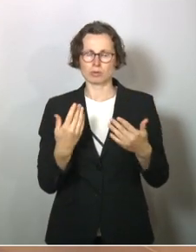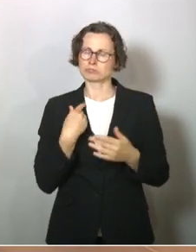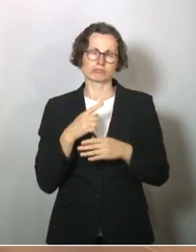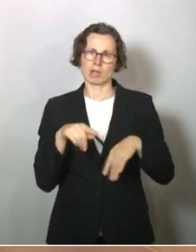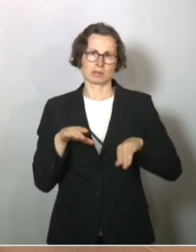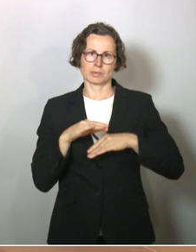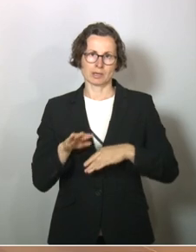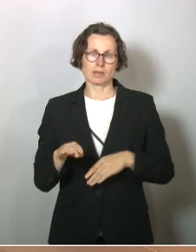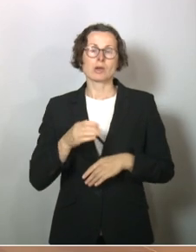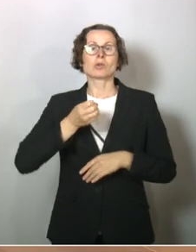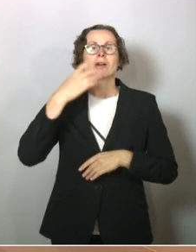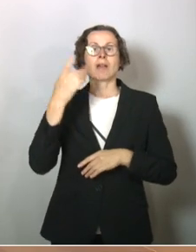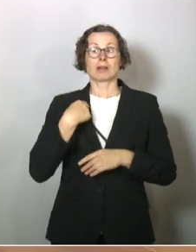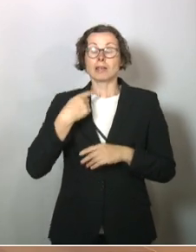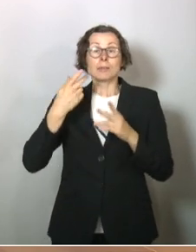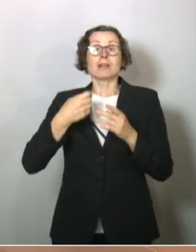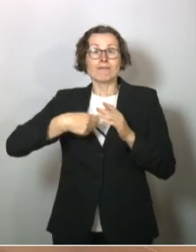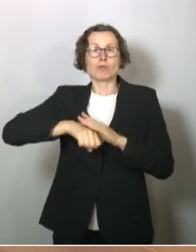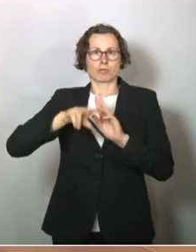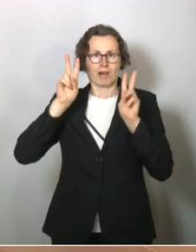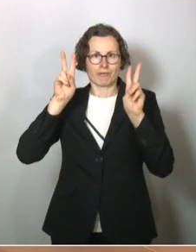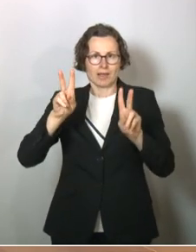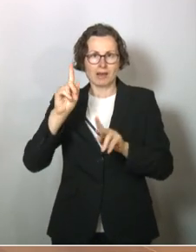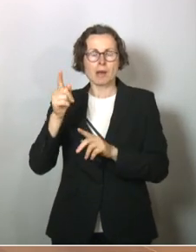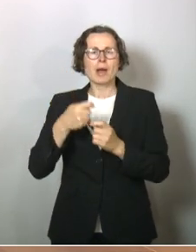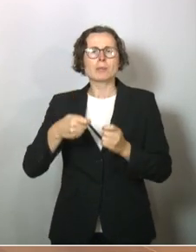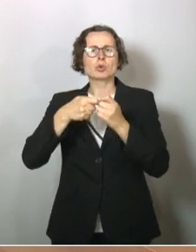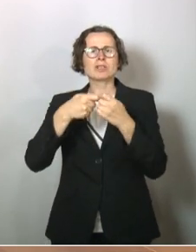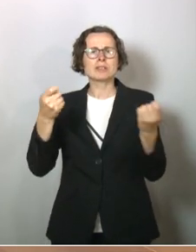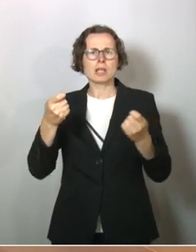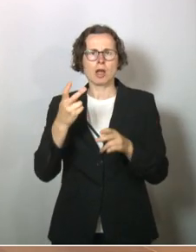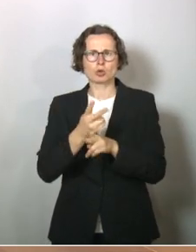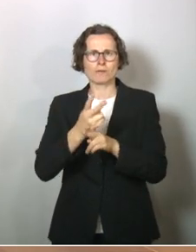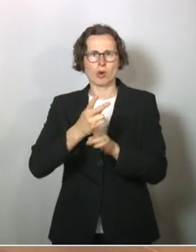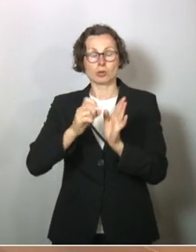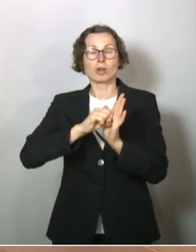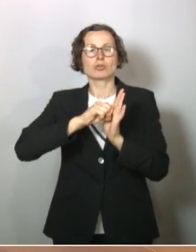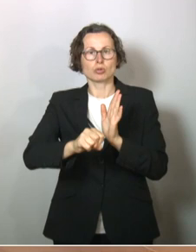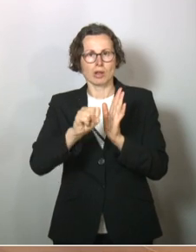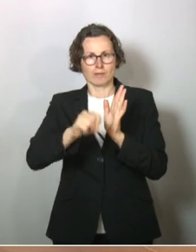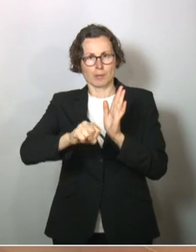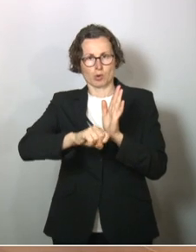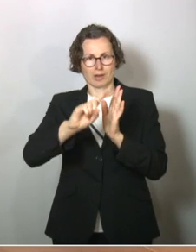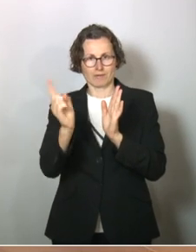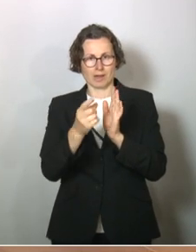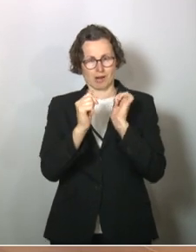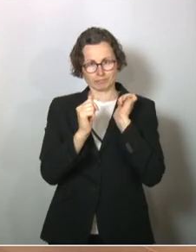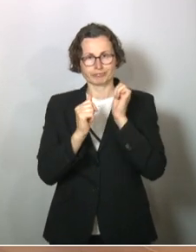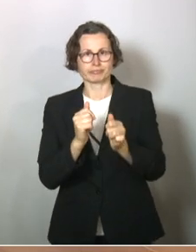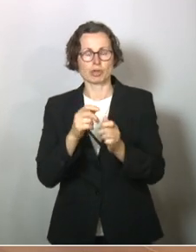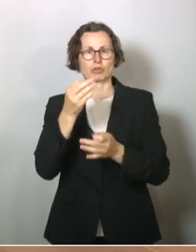Bundesliga, das sage ich als großer Fußballfan, die Bundesliga war sofort wieder am Start oder so schnell es ging, vor allen anderen europäischen Ligen.